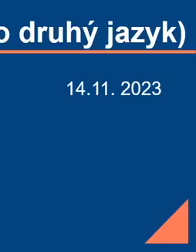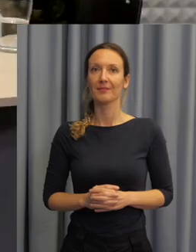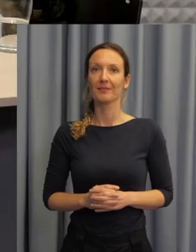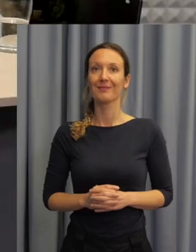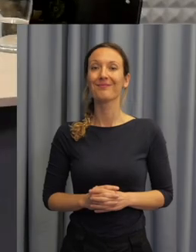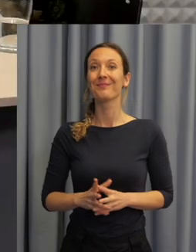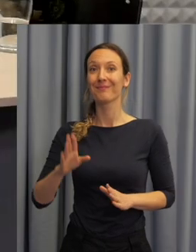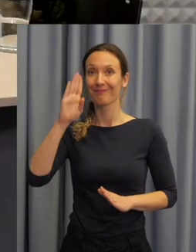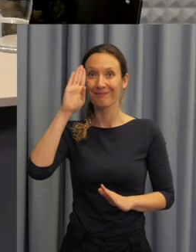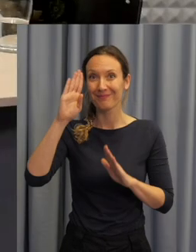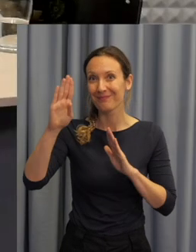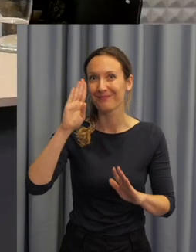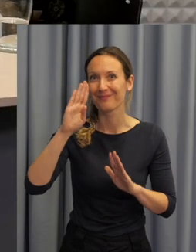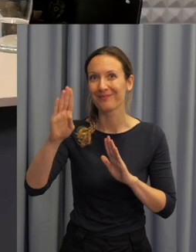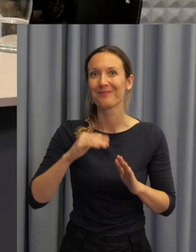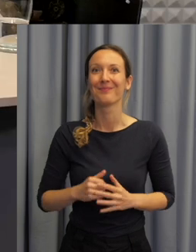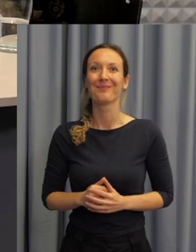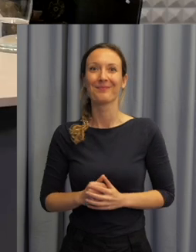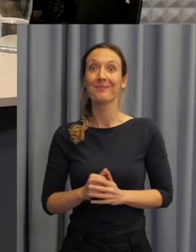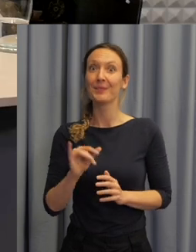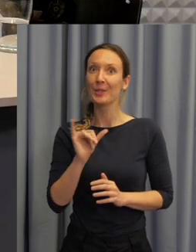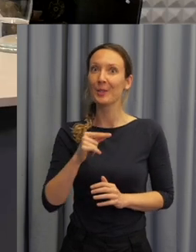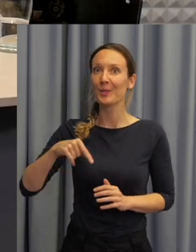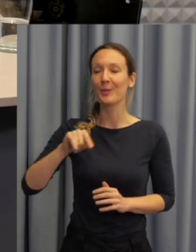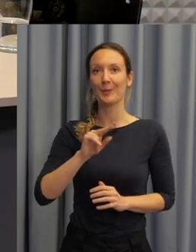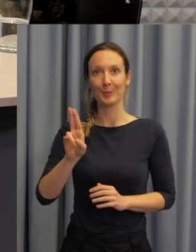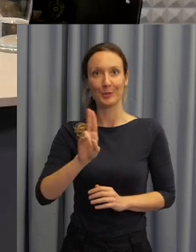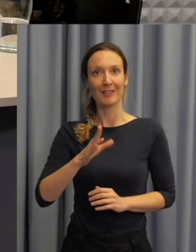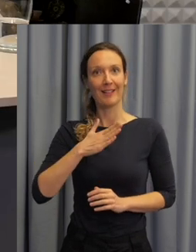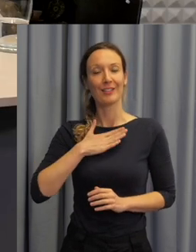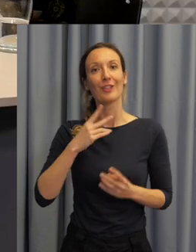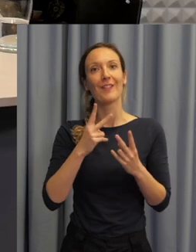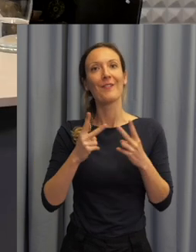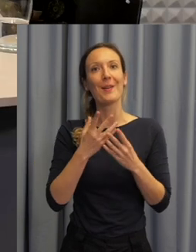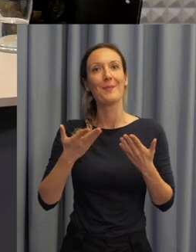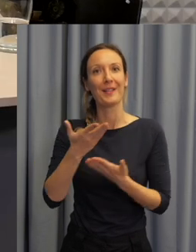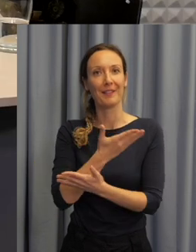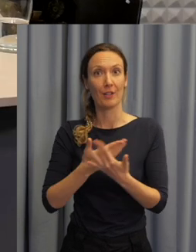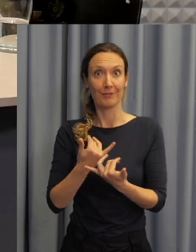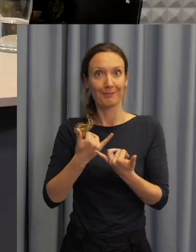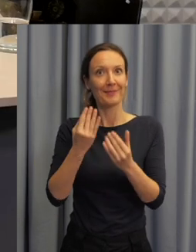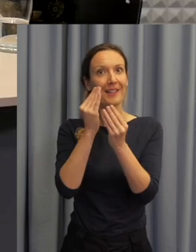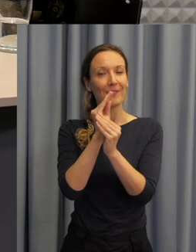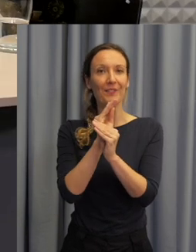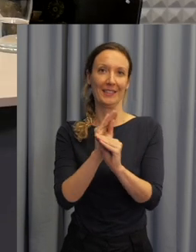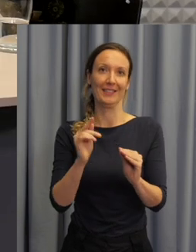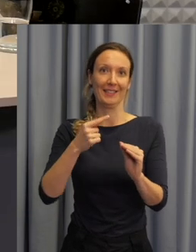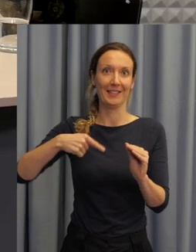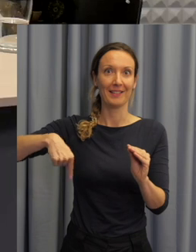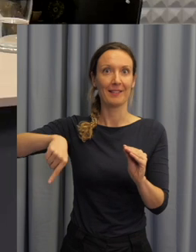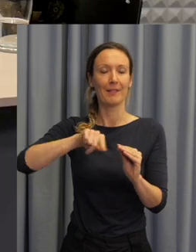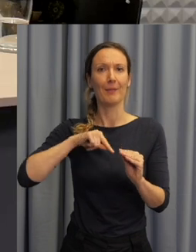Dobrý den, vážení a milí účastníci našeho webináře. Vítám vás všechny v prostředí